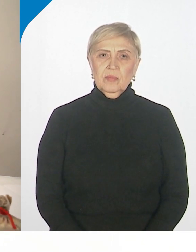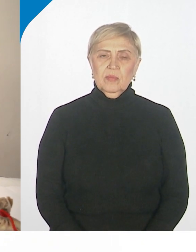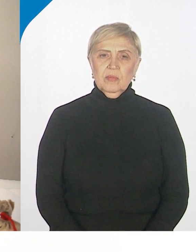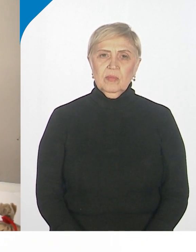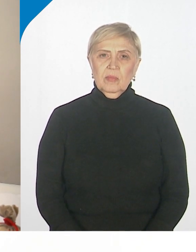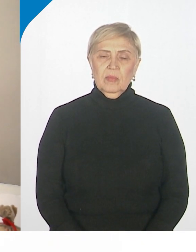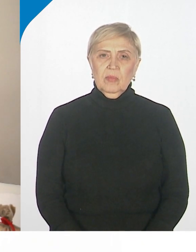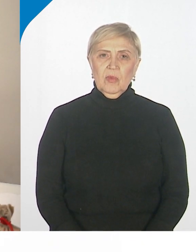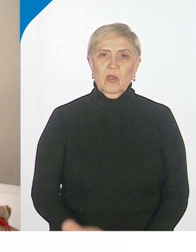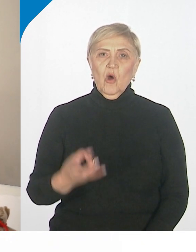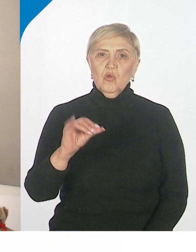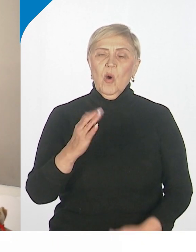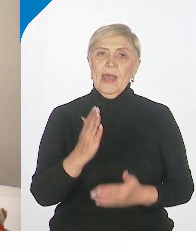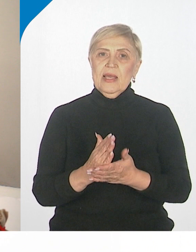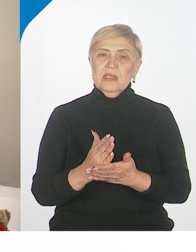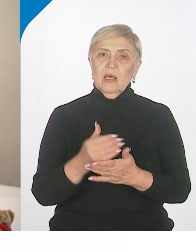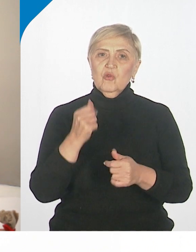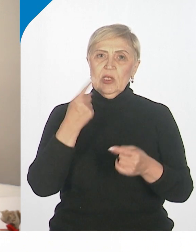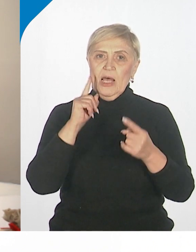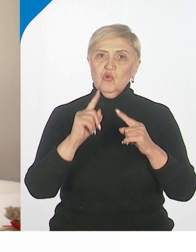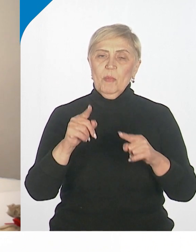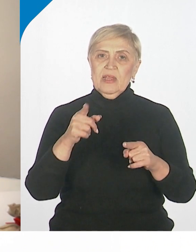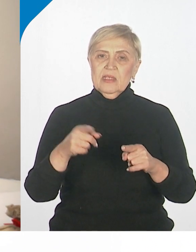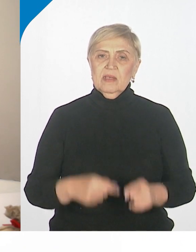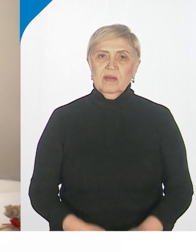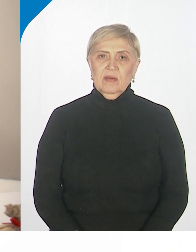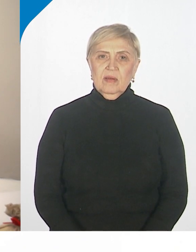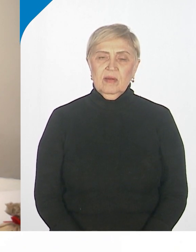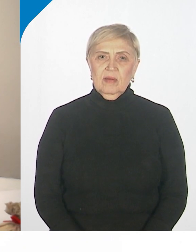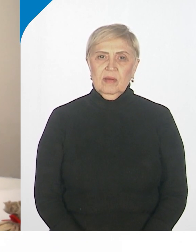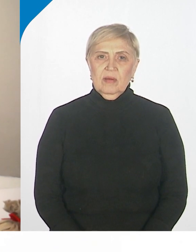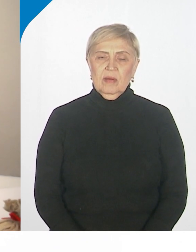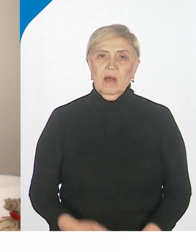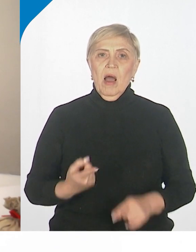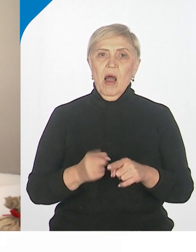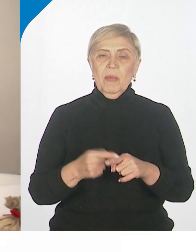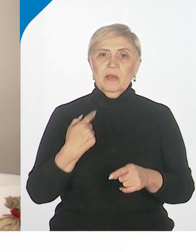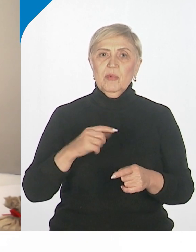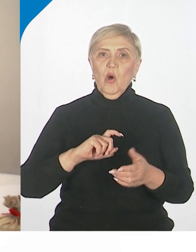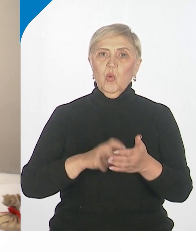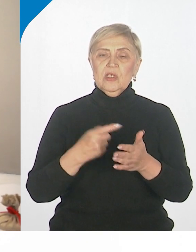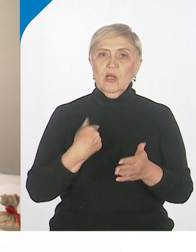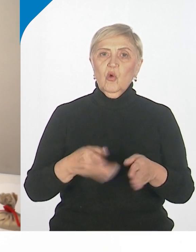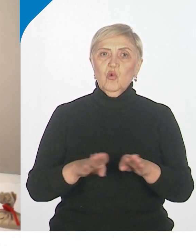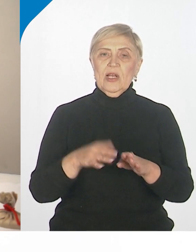но есть особенность что нужно об этом я узнала только на собеседовании